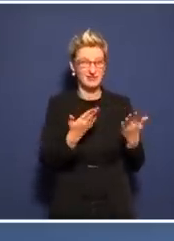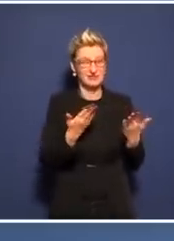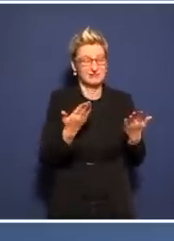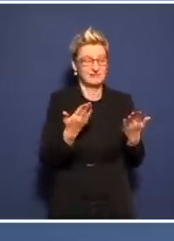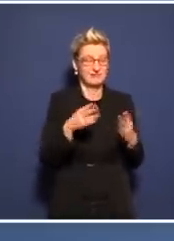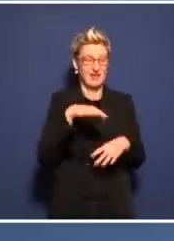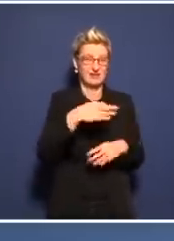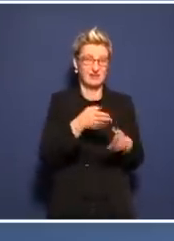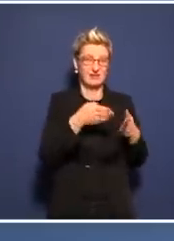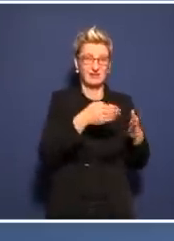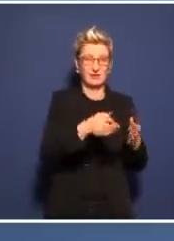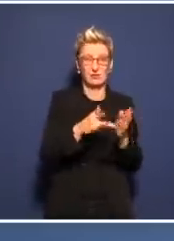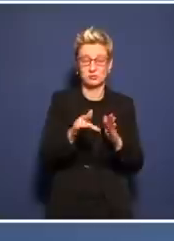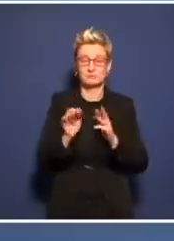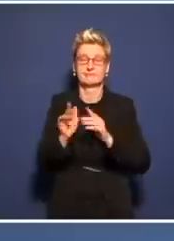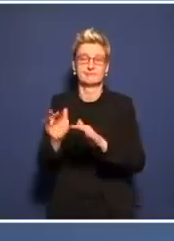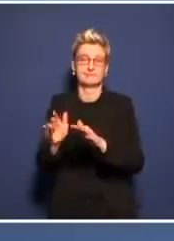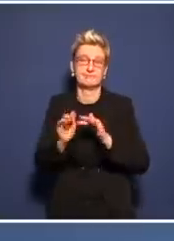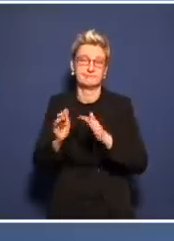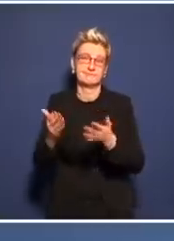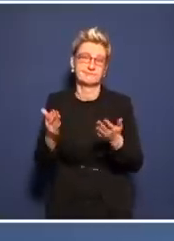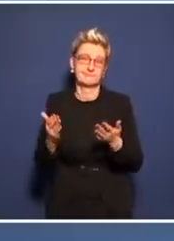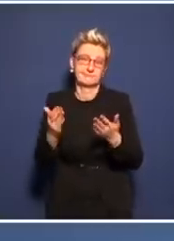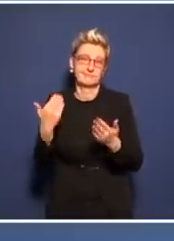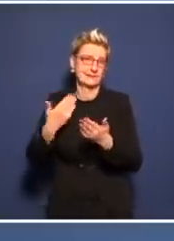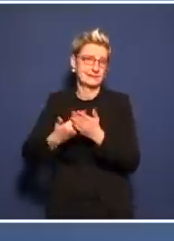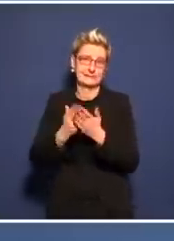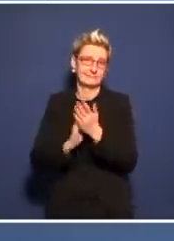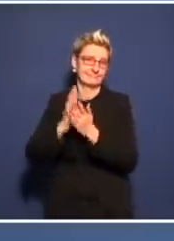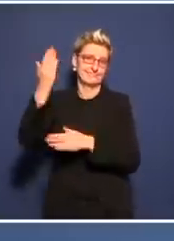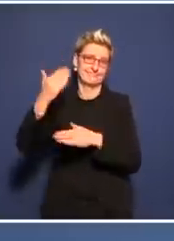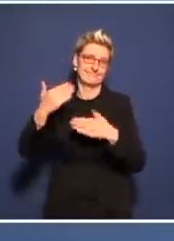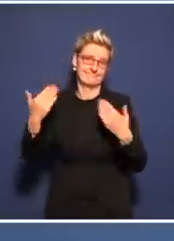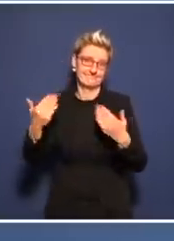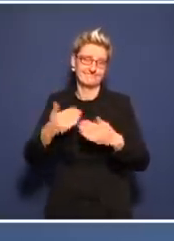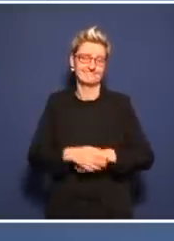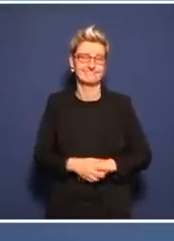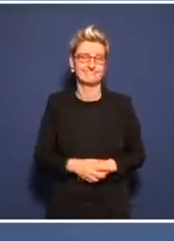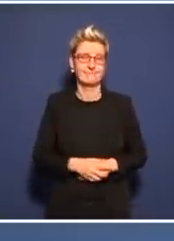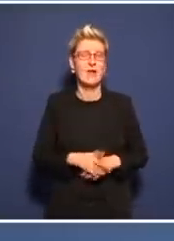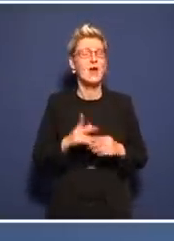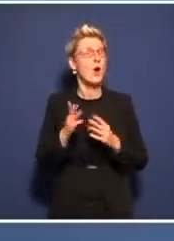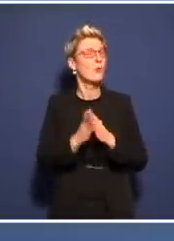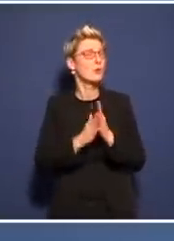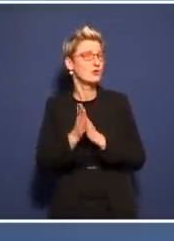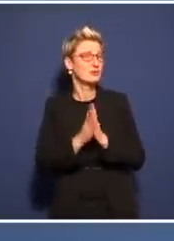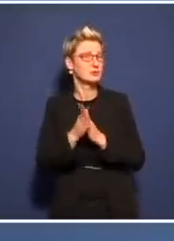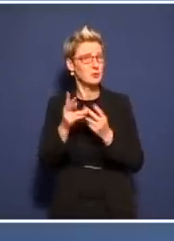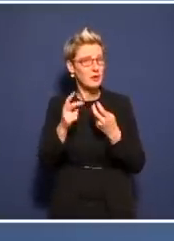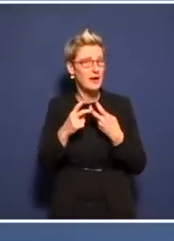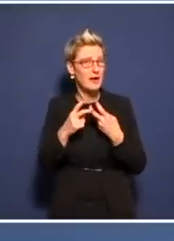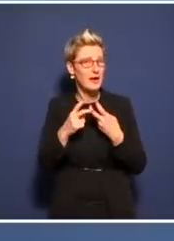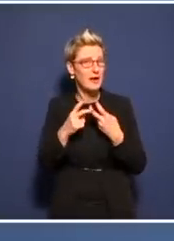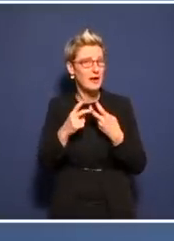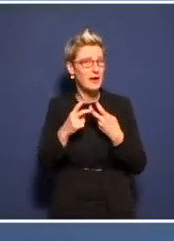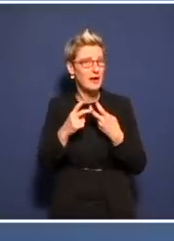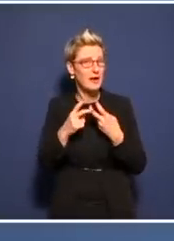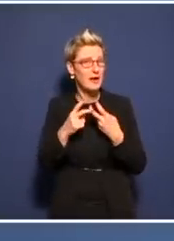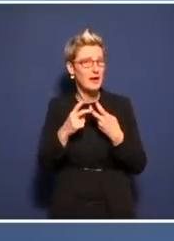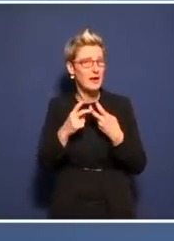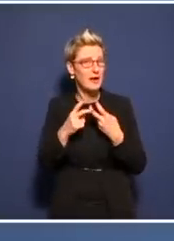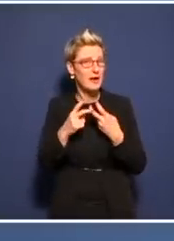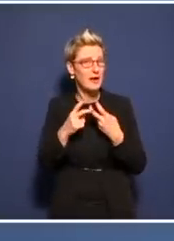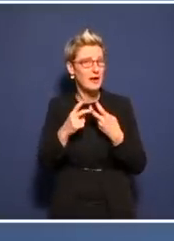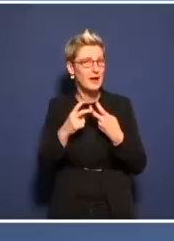Auch die Medien könnten helfen, muss man hier vielleicht auch mal sagen, diese Motivation und Ansprache zu verbessern. Wie bitte